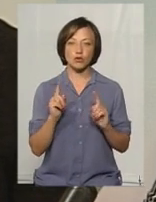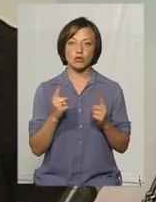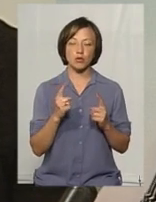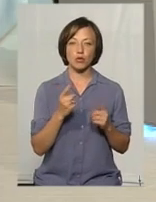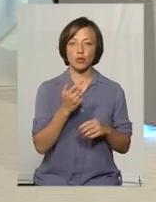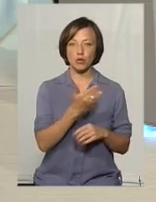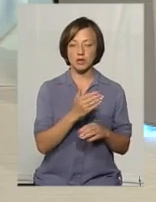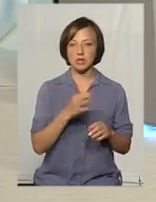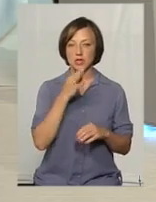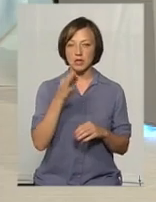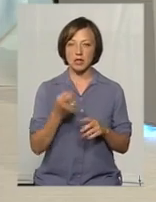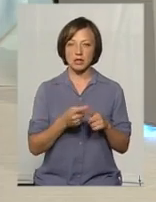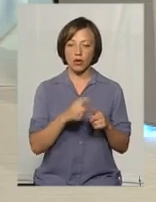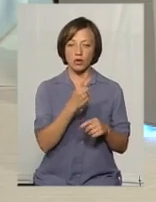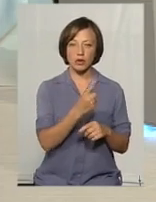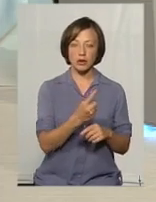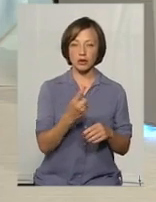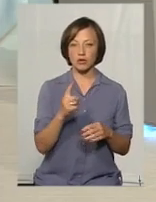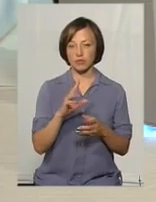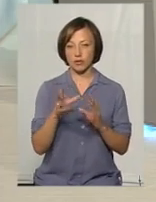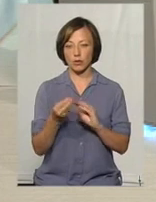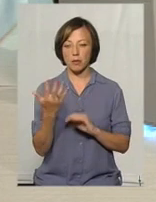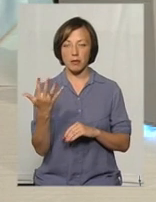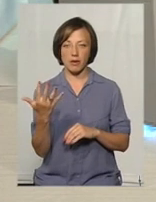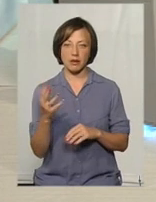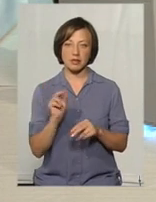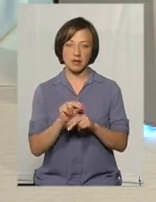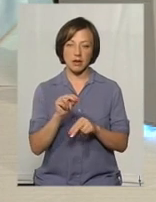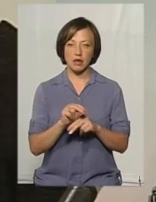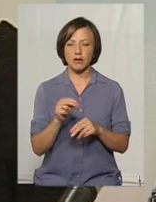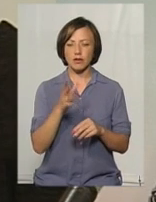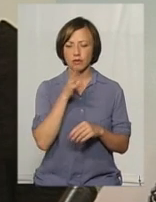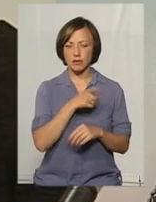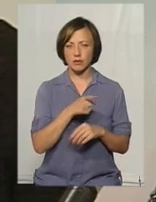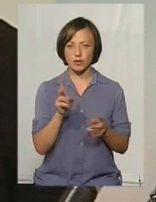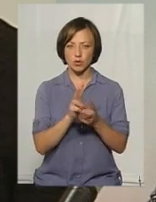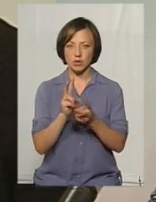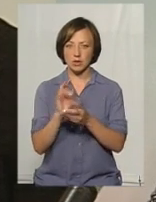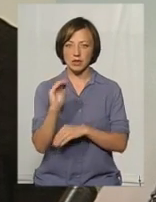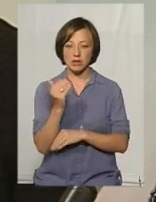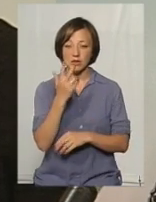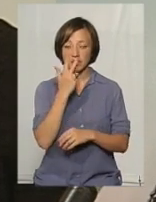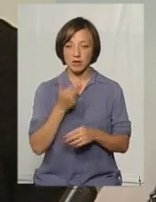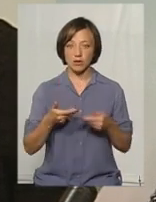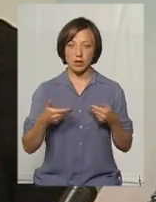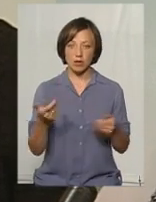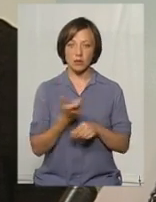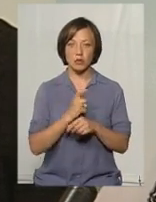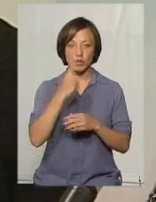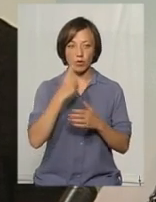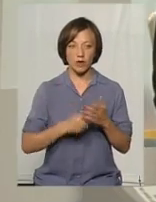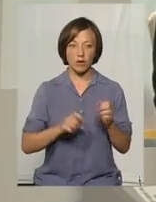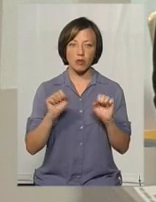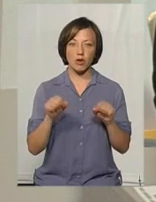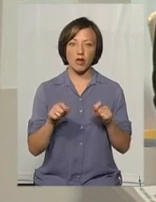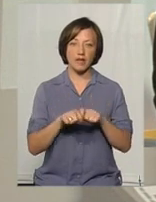Миколаївна сказала, що це є від однієї зустрічі до п'яти зустрічей. Тому що час потрібен для того, щоб дитина звикла до нас, більше довіряла, могла б